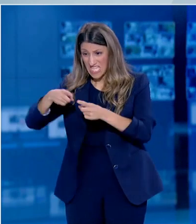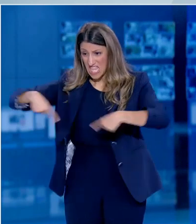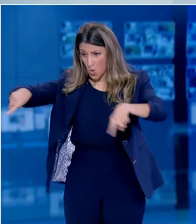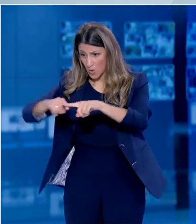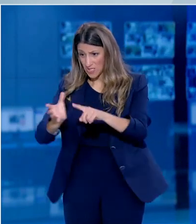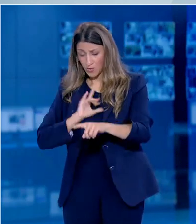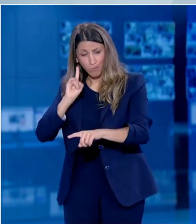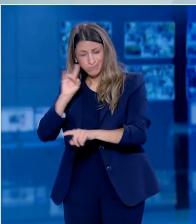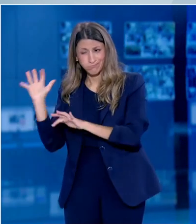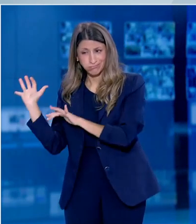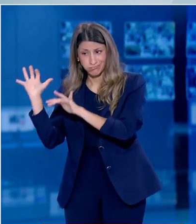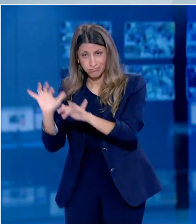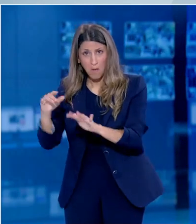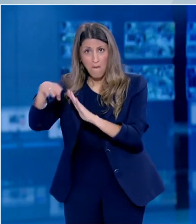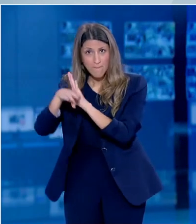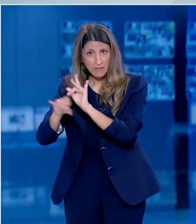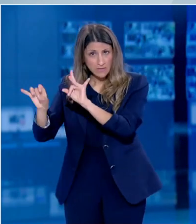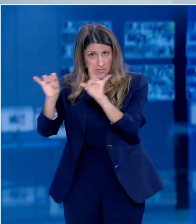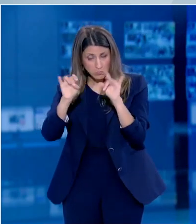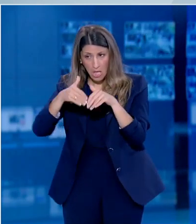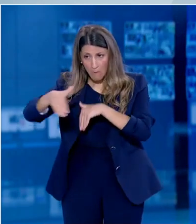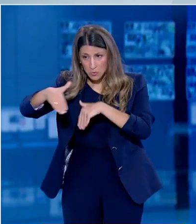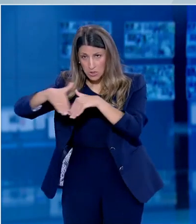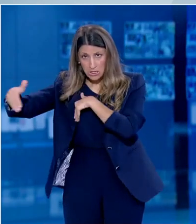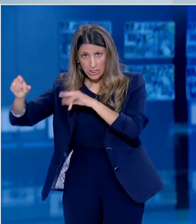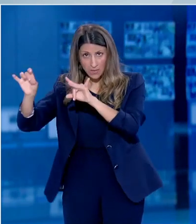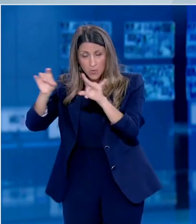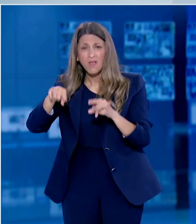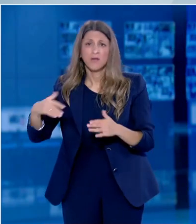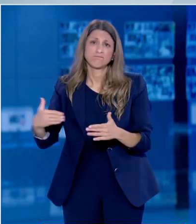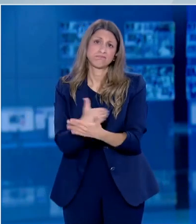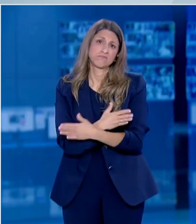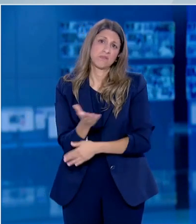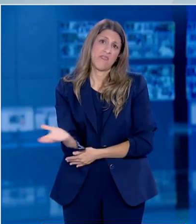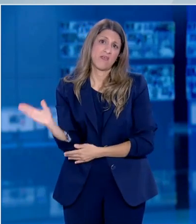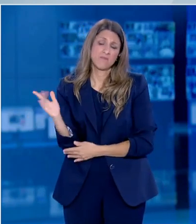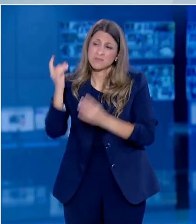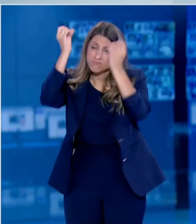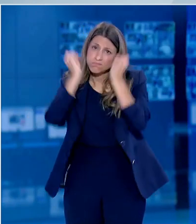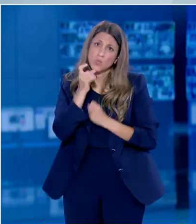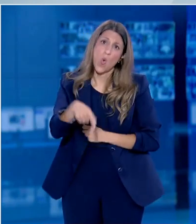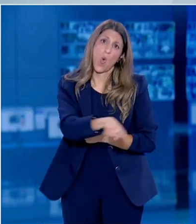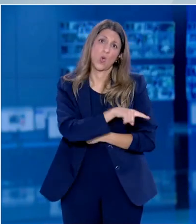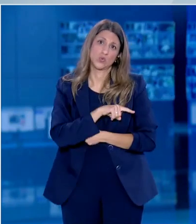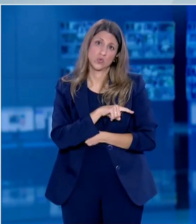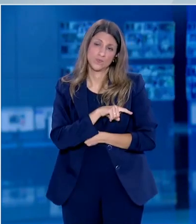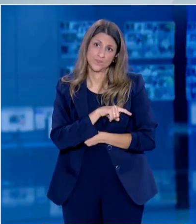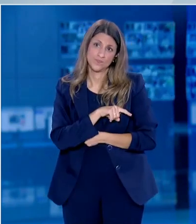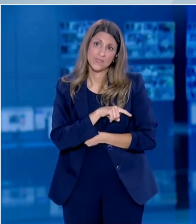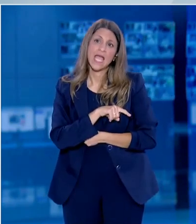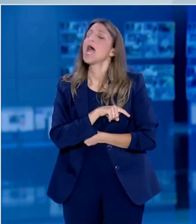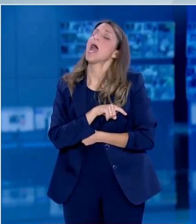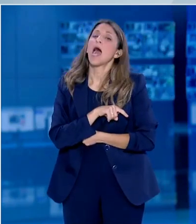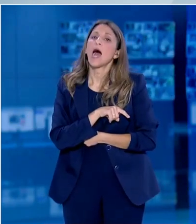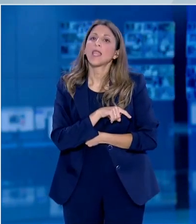είναι σίγουρα απογοητευτικές. Αδικούν τον κοινό σκοπό και ευτυχώς που δεν υπάρχει μεγάλη